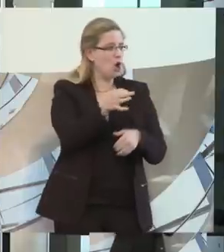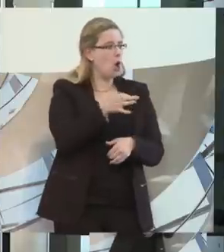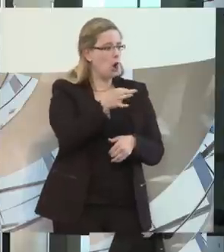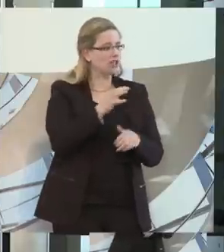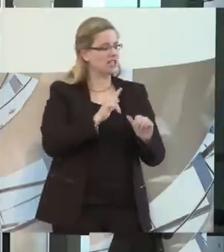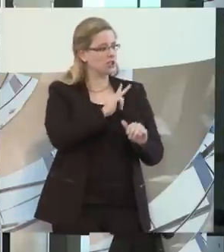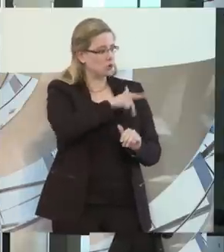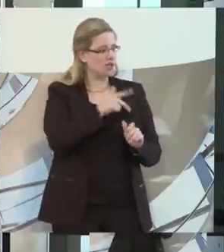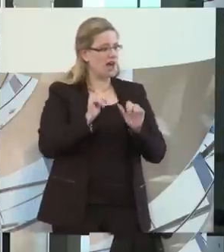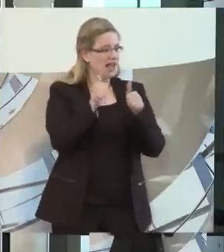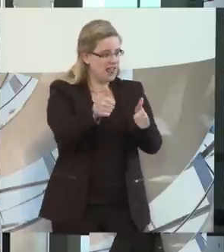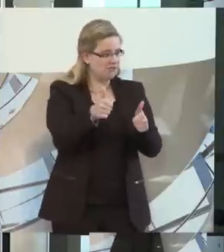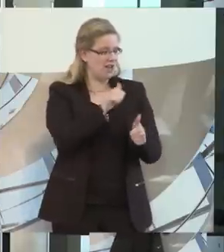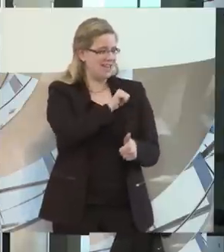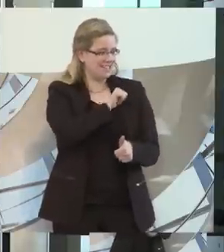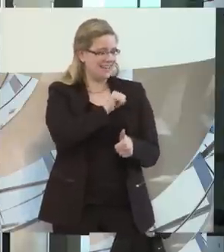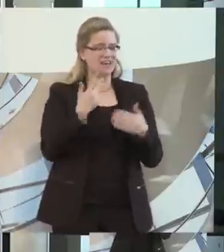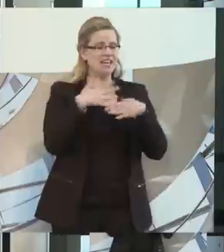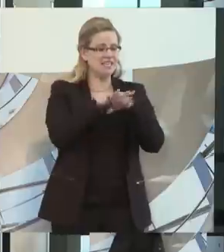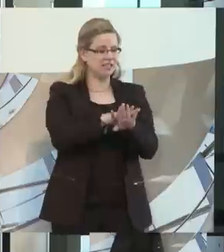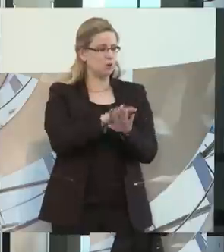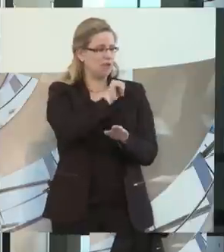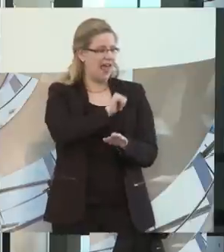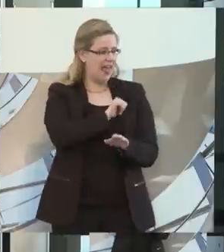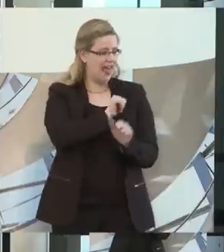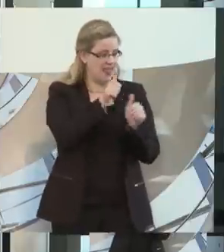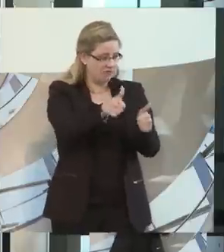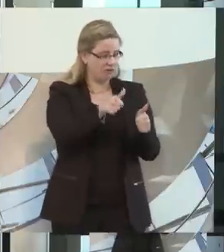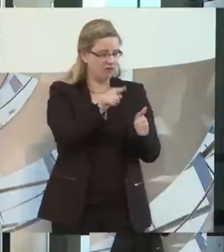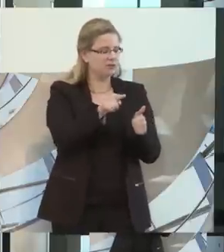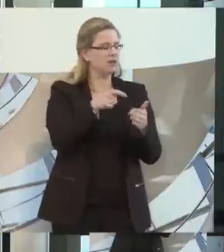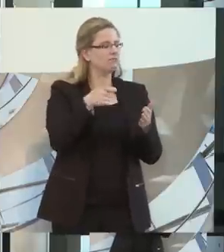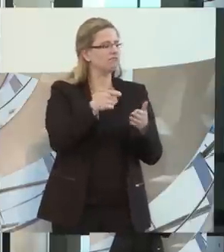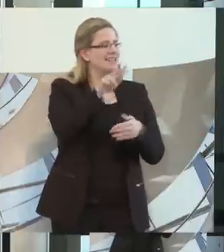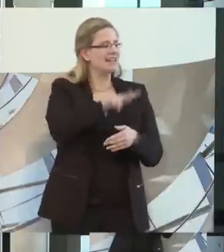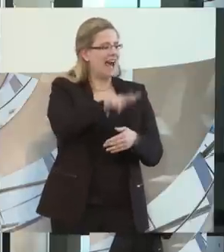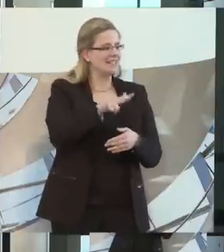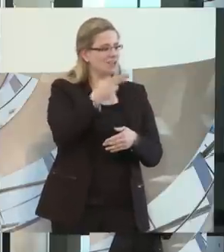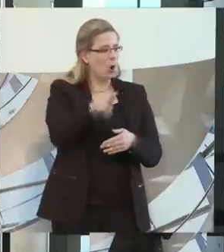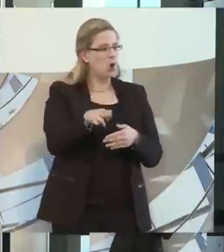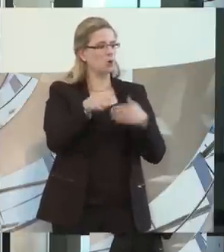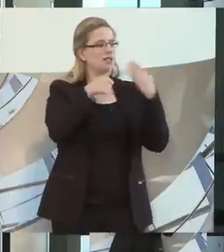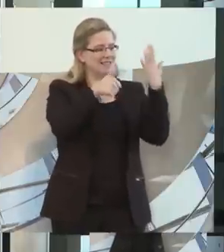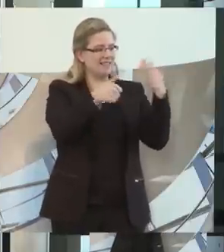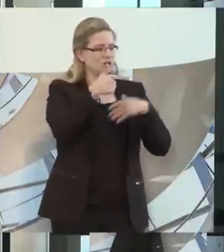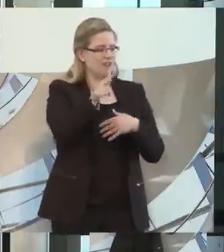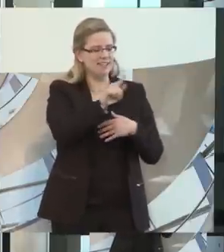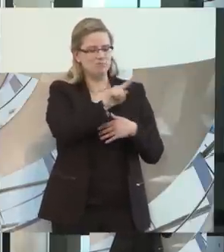Sozialhilfträger zuständig ist, für Integrationshelfer. die sind 13,26 Euro bis 20 Euro.